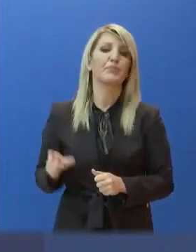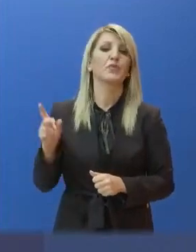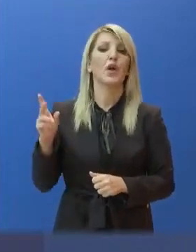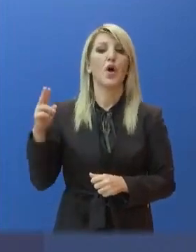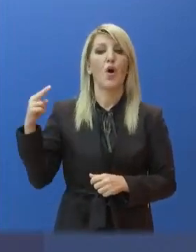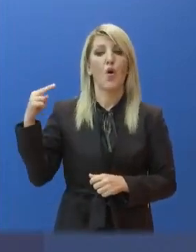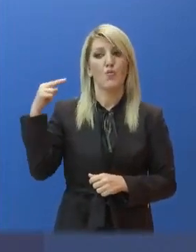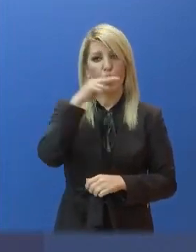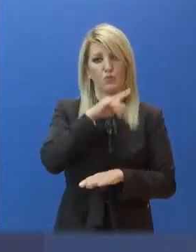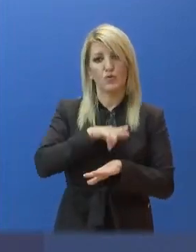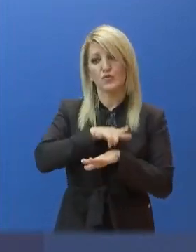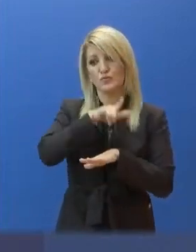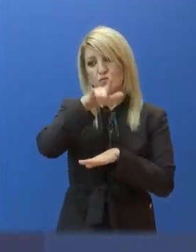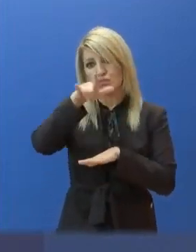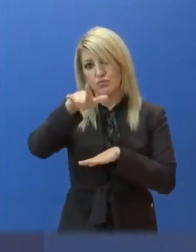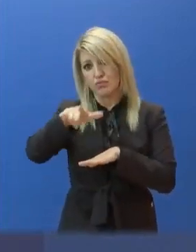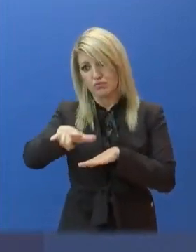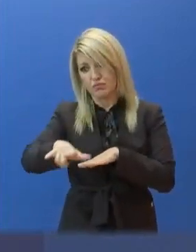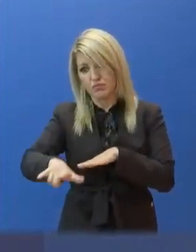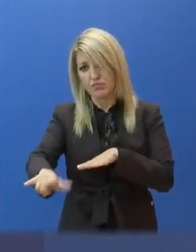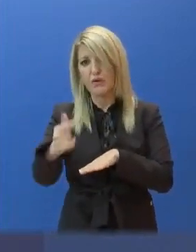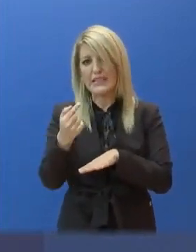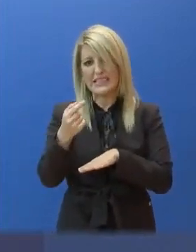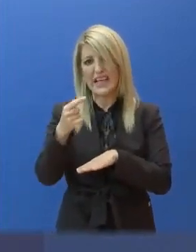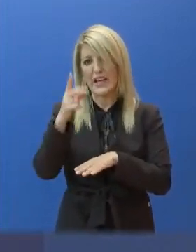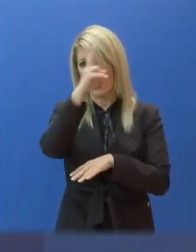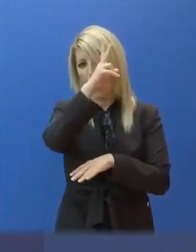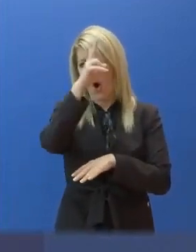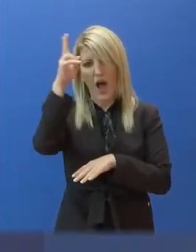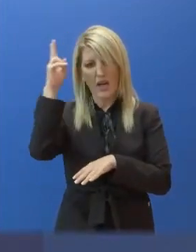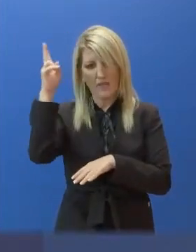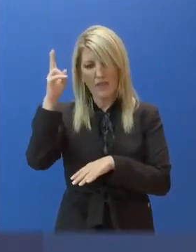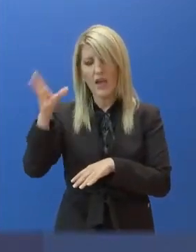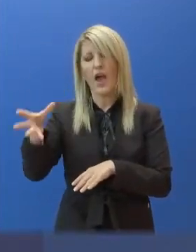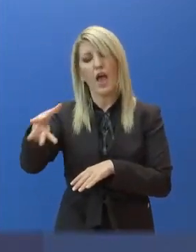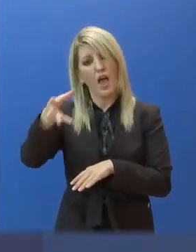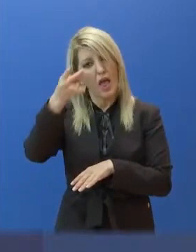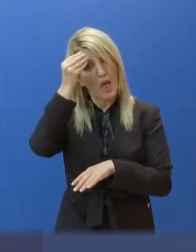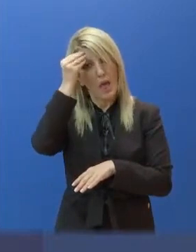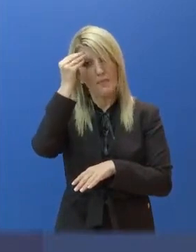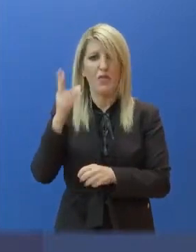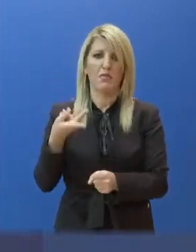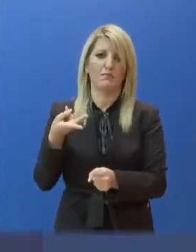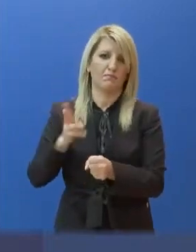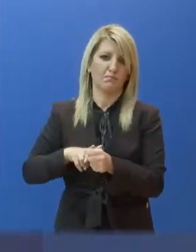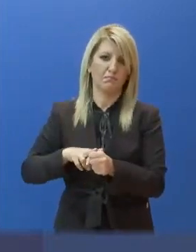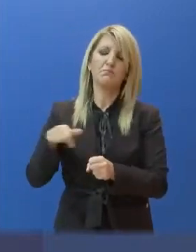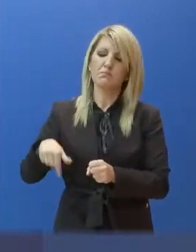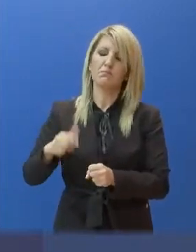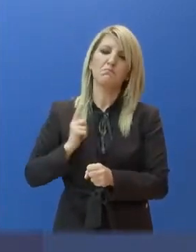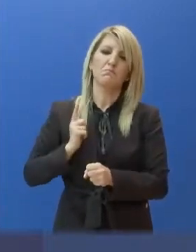Έχει ήδη ενημερωθεί για την τραγική εξέλιξη και αναμένεται τοποθέτησή του.